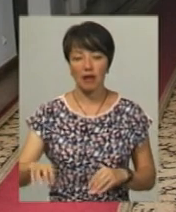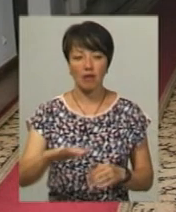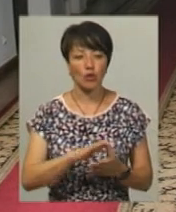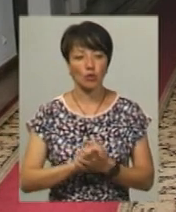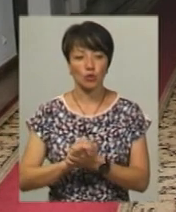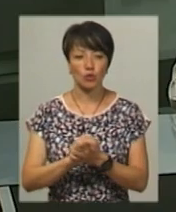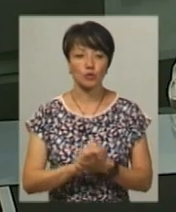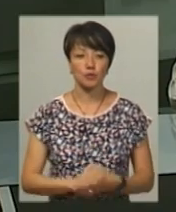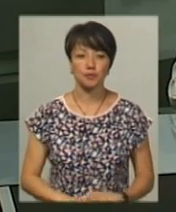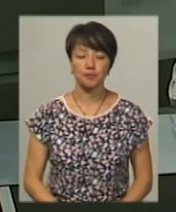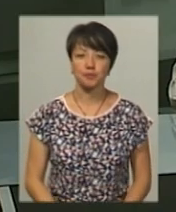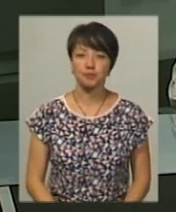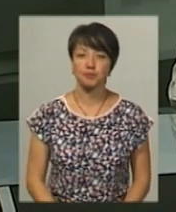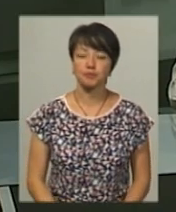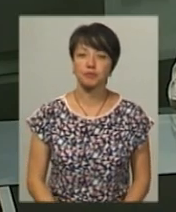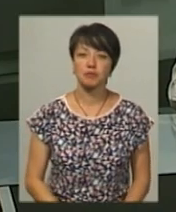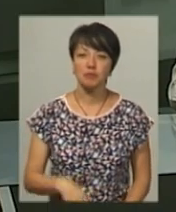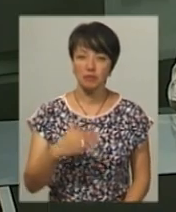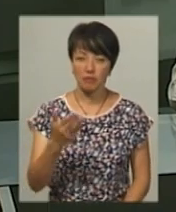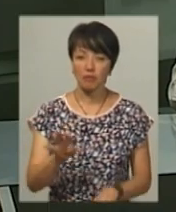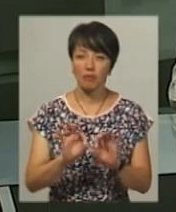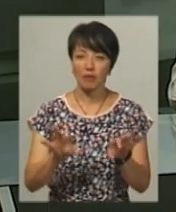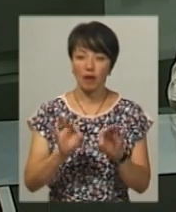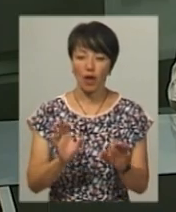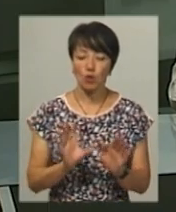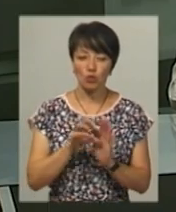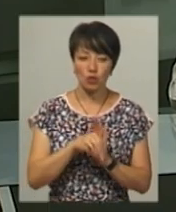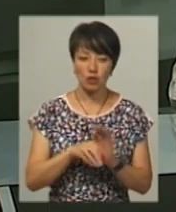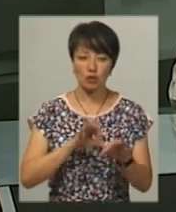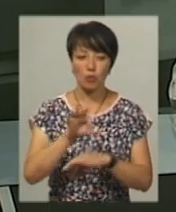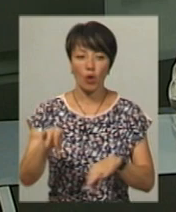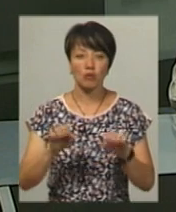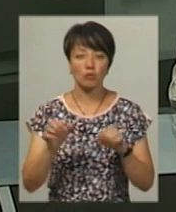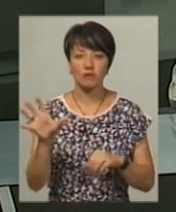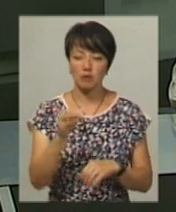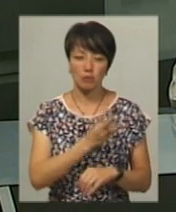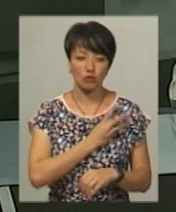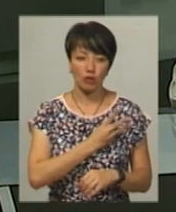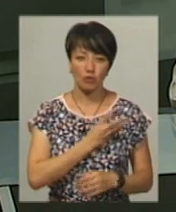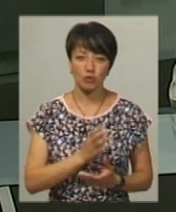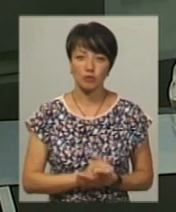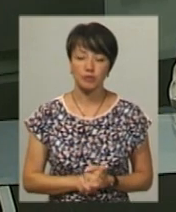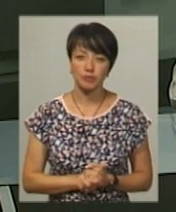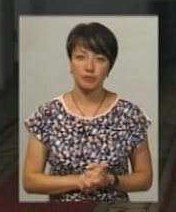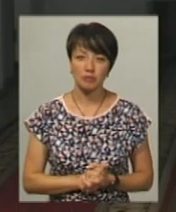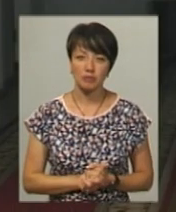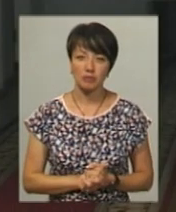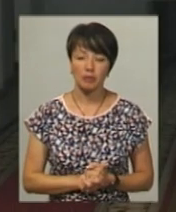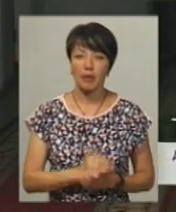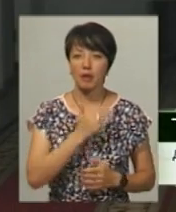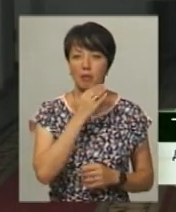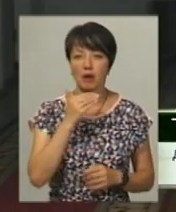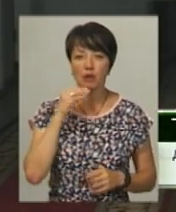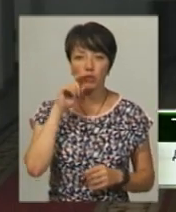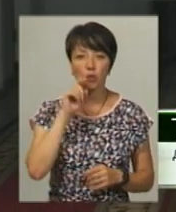Союзу. За словами Тетяни Василик, долучитись до проєкти можуть всі бажаючі. Багато